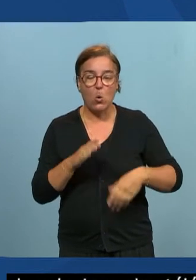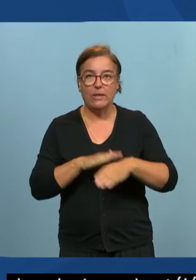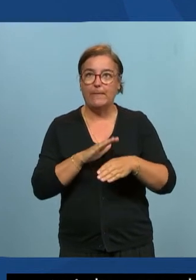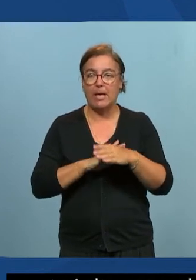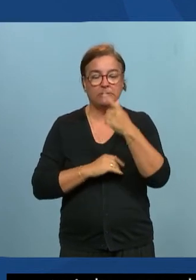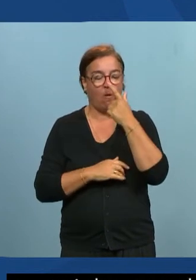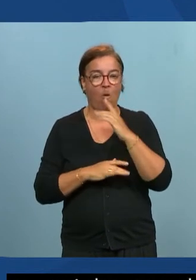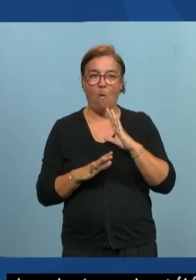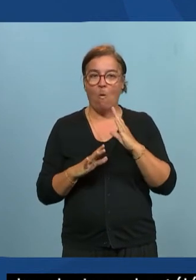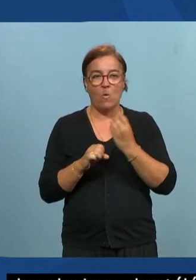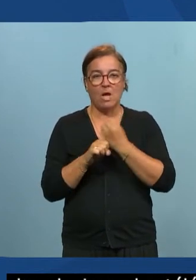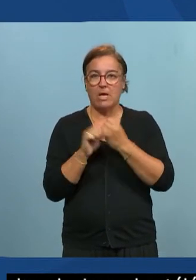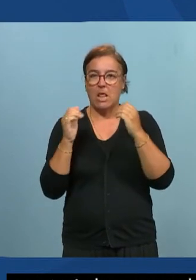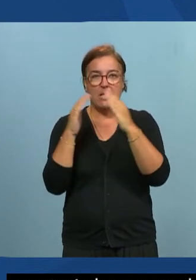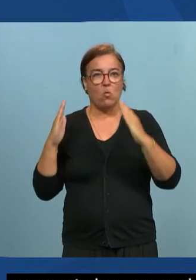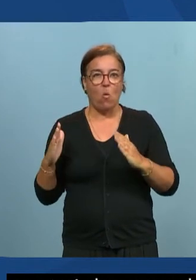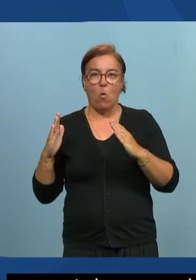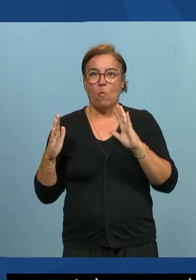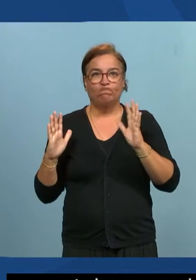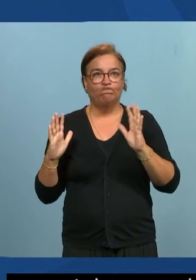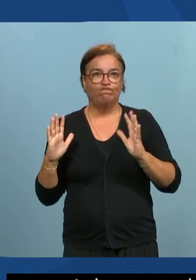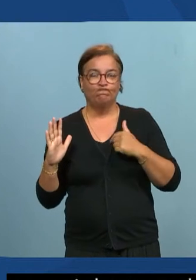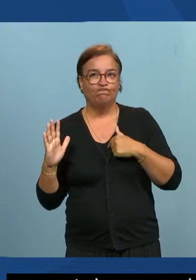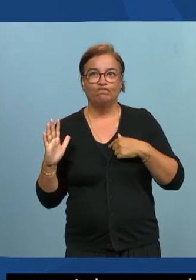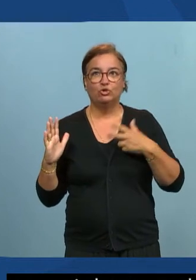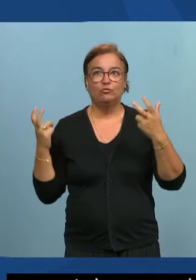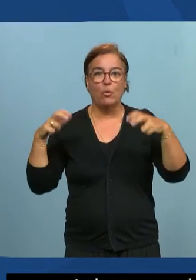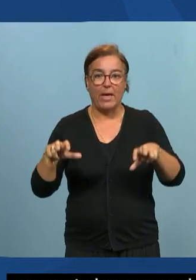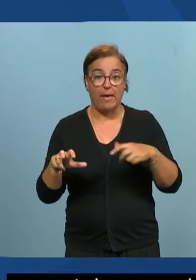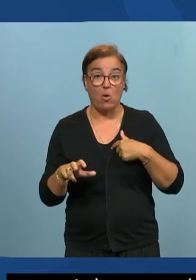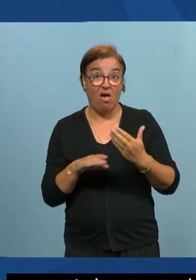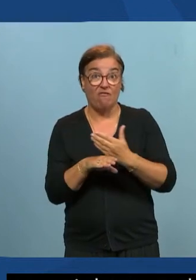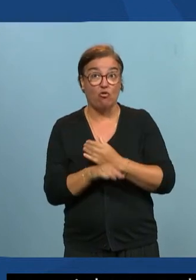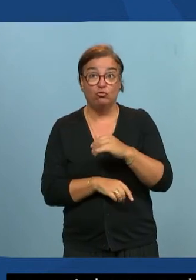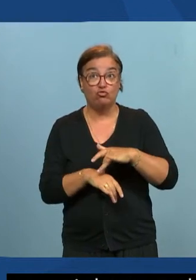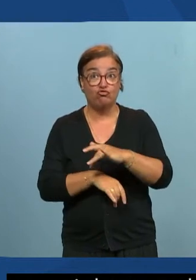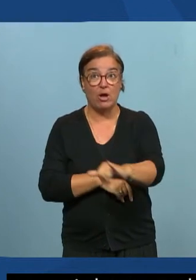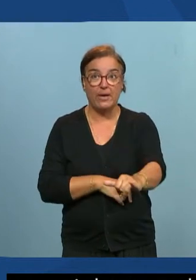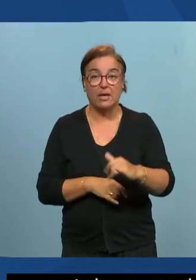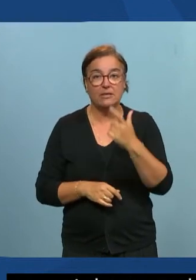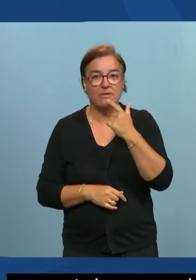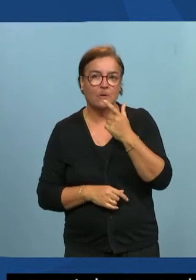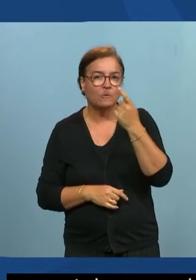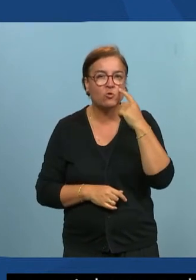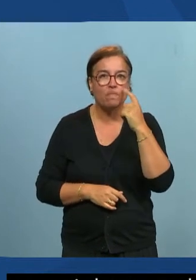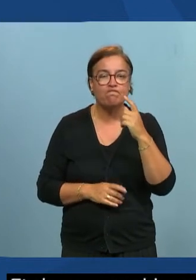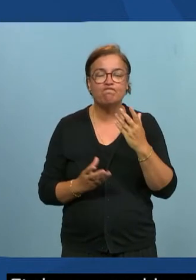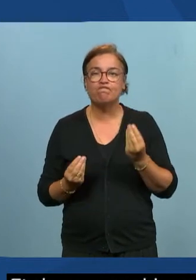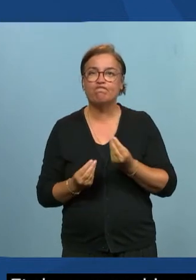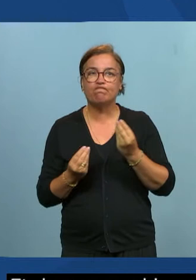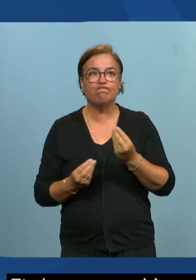rapport au télétravail avant cette crise je n'ai jamais été en télétravail et j'avais des a priori parce que le fait